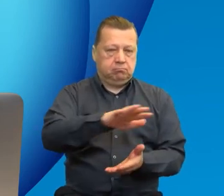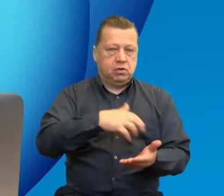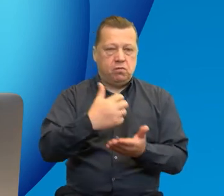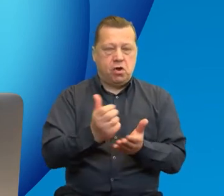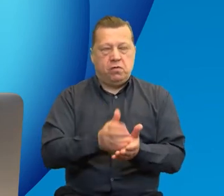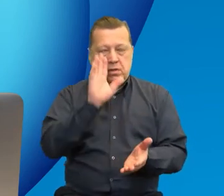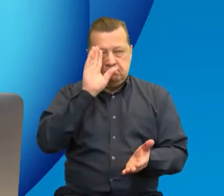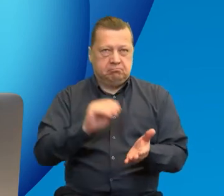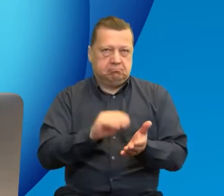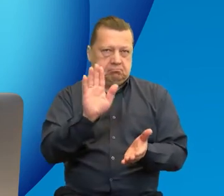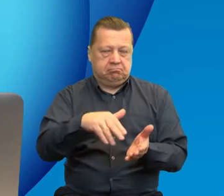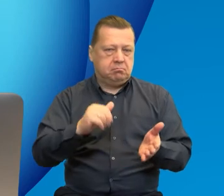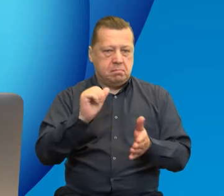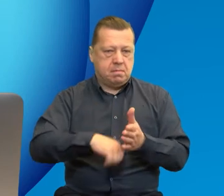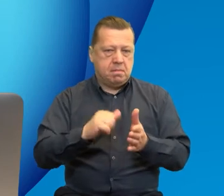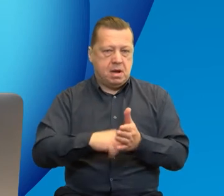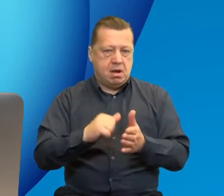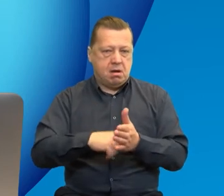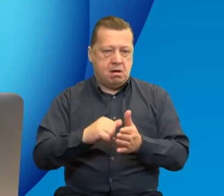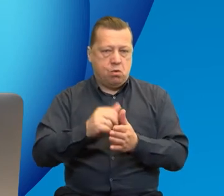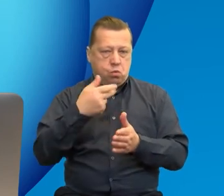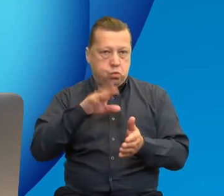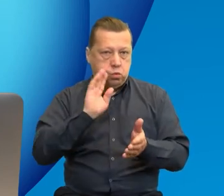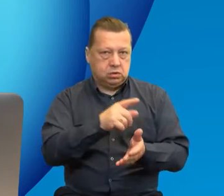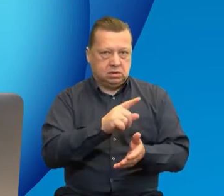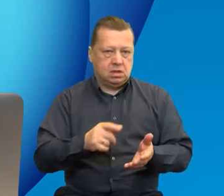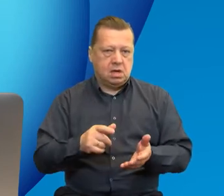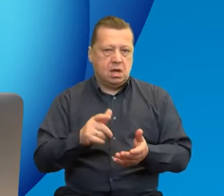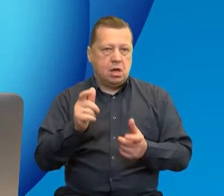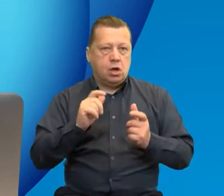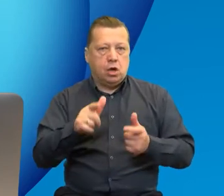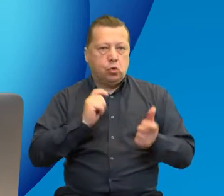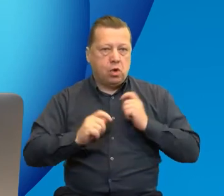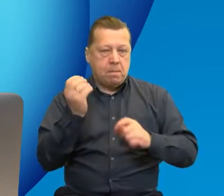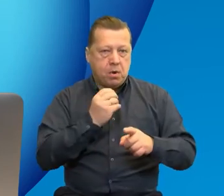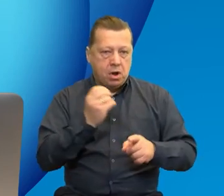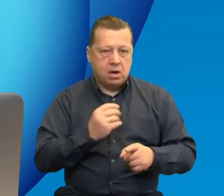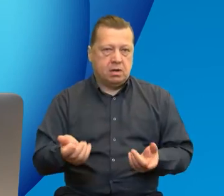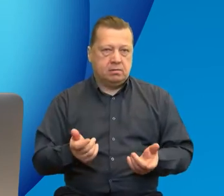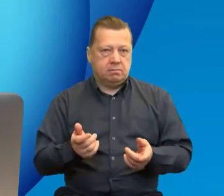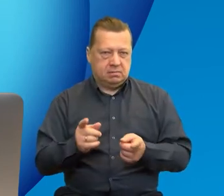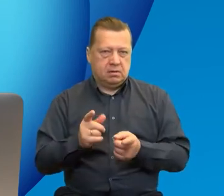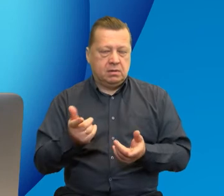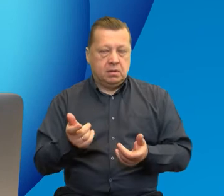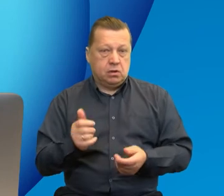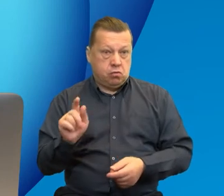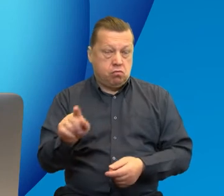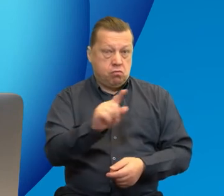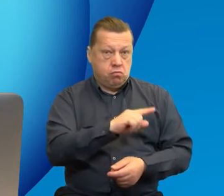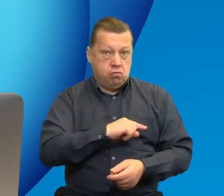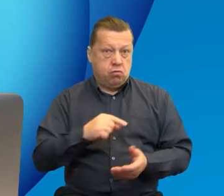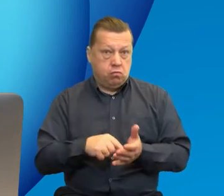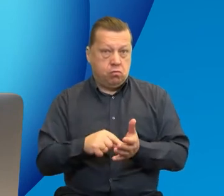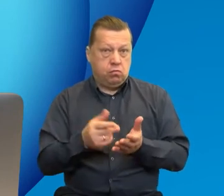województw jak chociażby województwo łódzkie, kujawsko-pomorskie, czy częściowo Mazowsze, czyli tam, gdzie